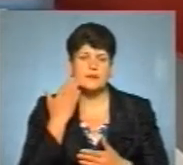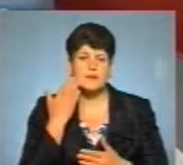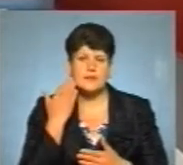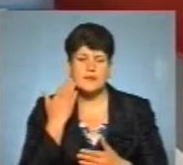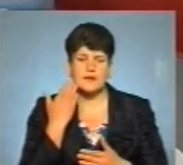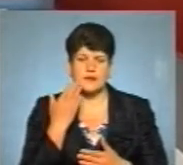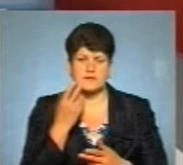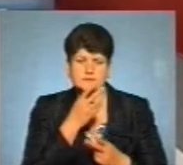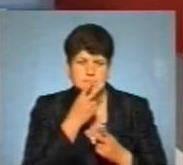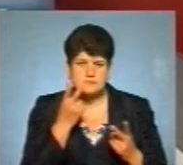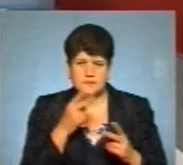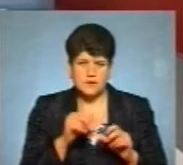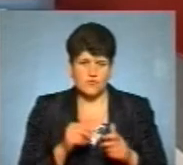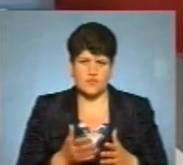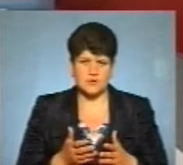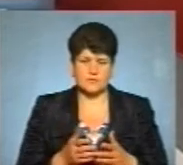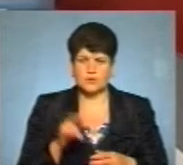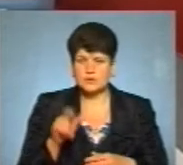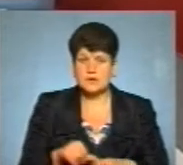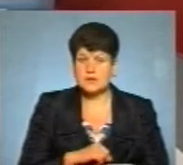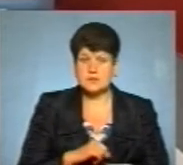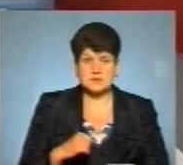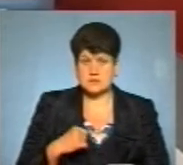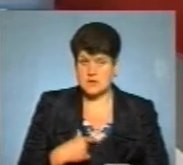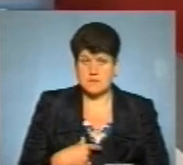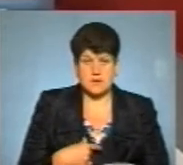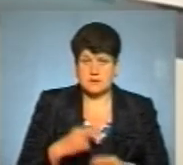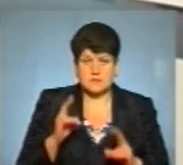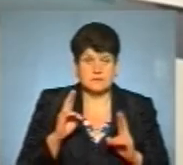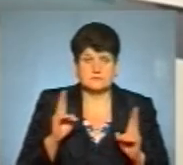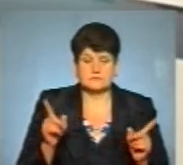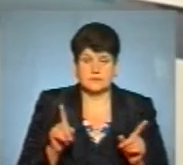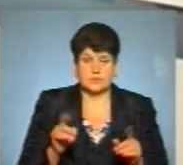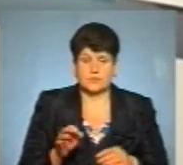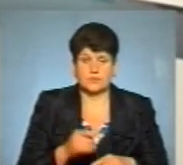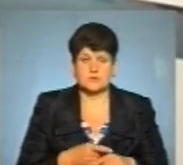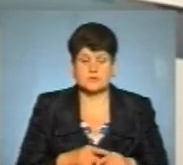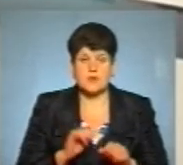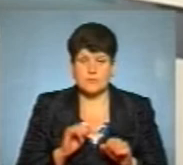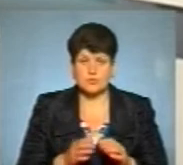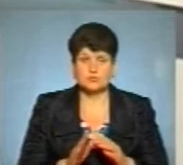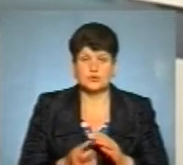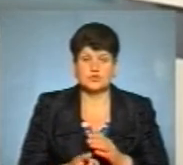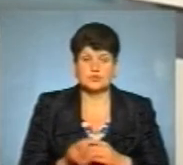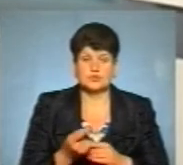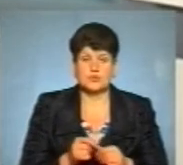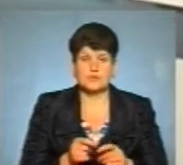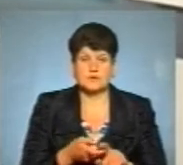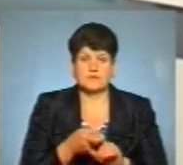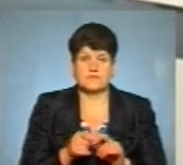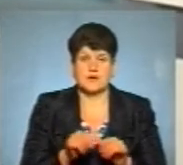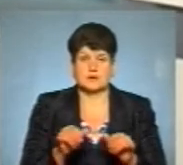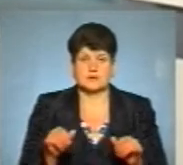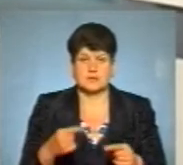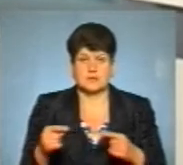встертій формі. Тобто людина навіть сама, не знаючи про це, може бути джерелом інфекції для інших.